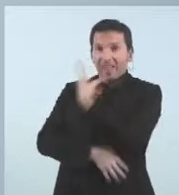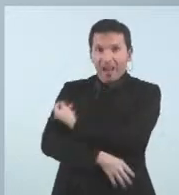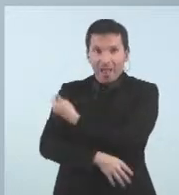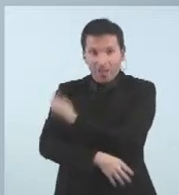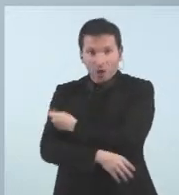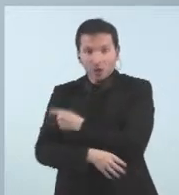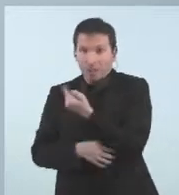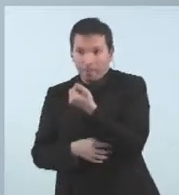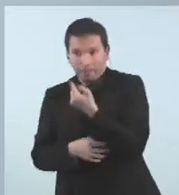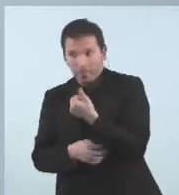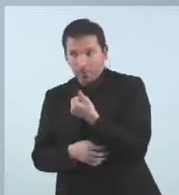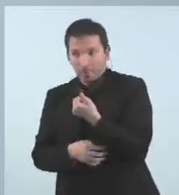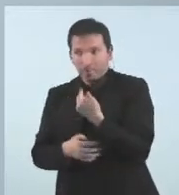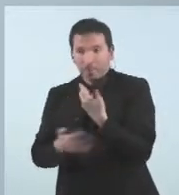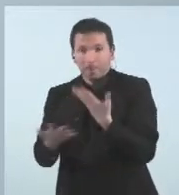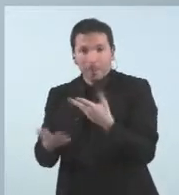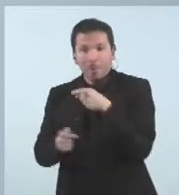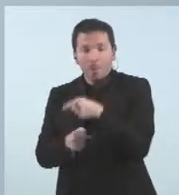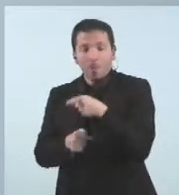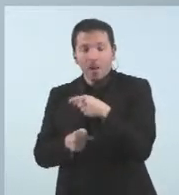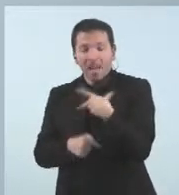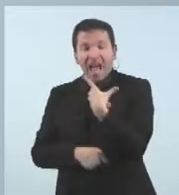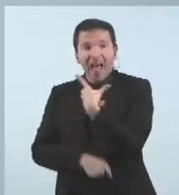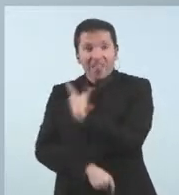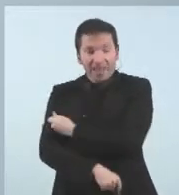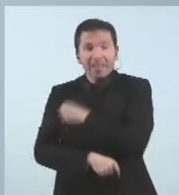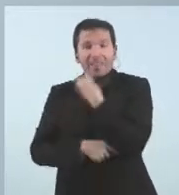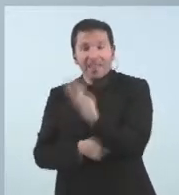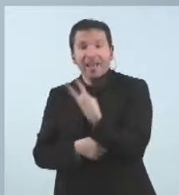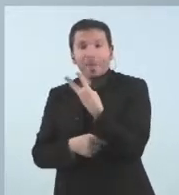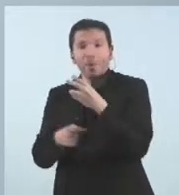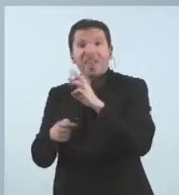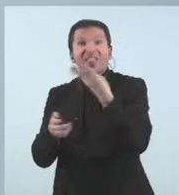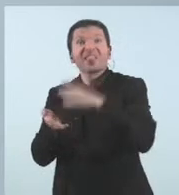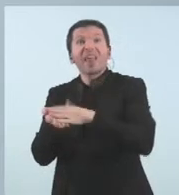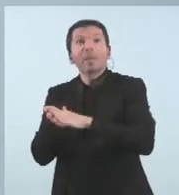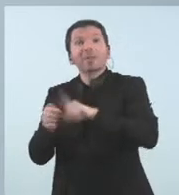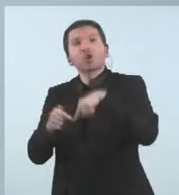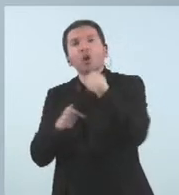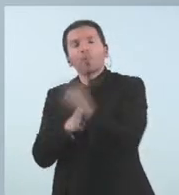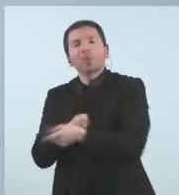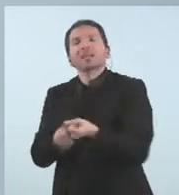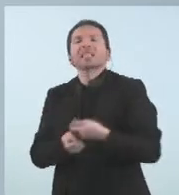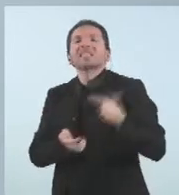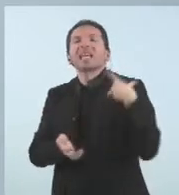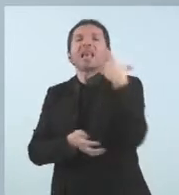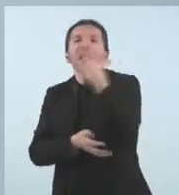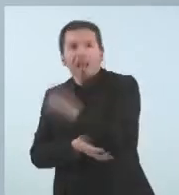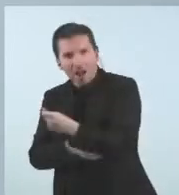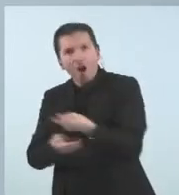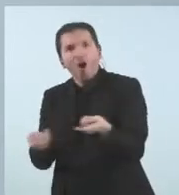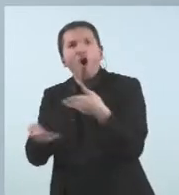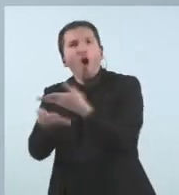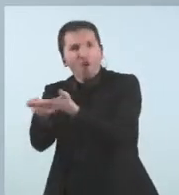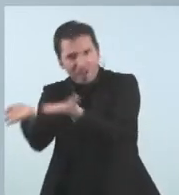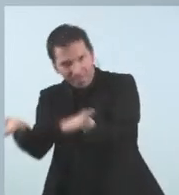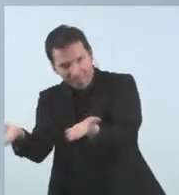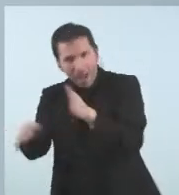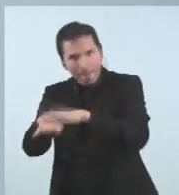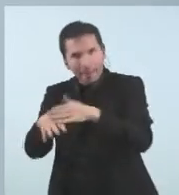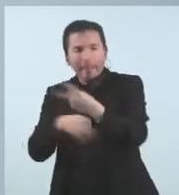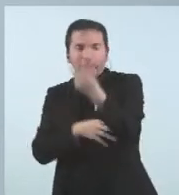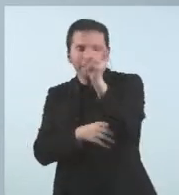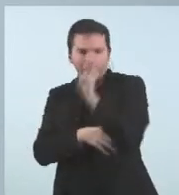rebut i hi la tercera dosis doncs la tercera dosis se'ls oferirà al cap de tres mesos com es feia fins ara d'acord d'acord'aquests mosos amb el